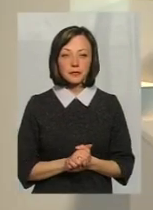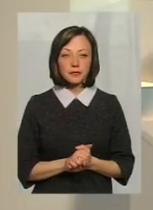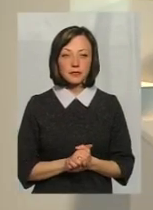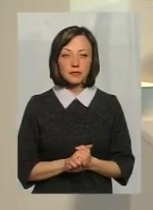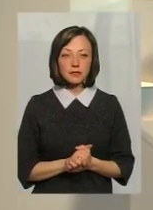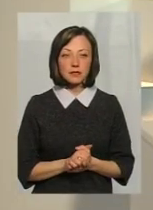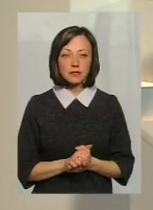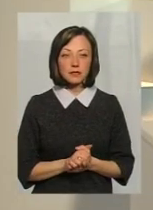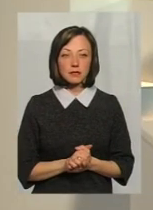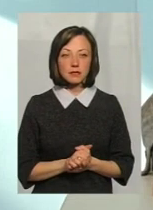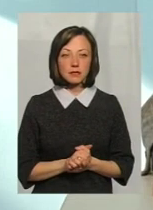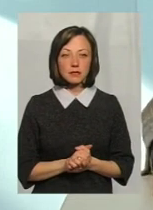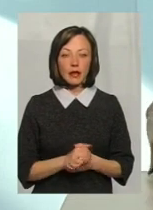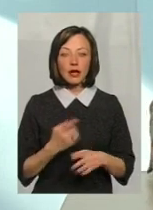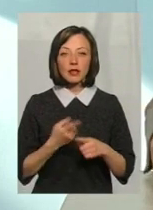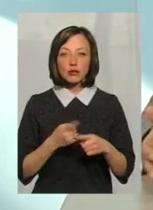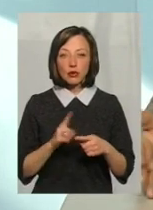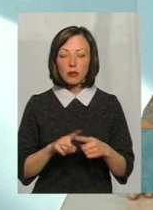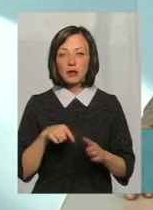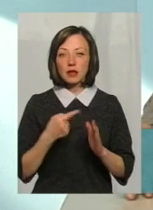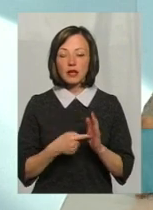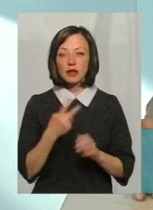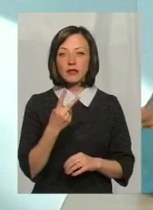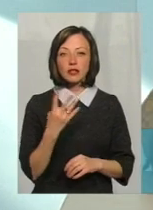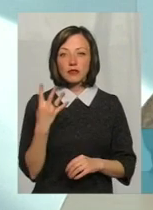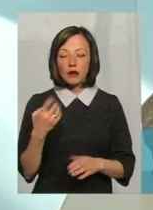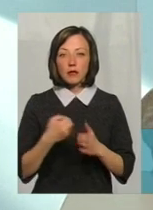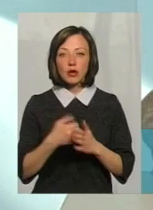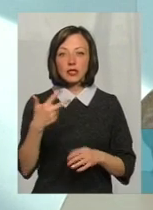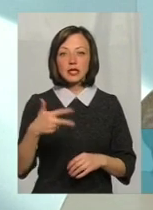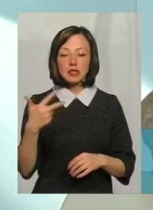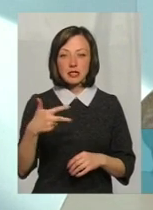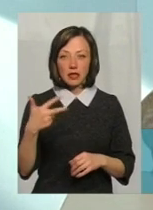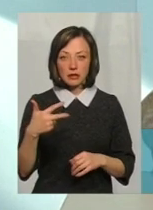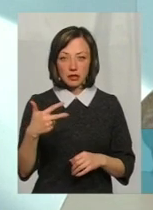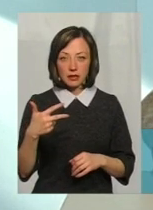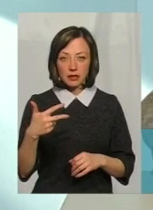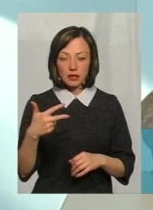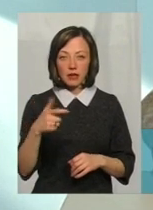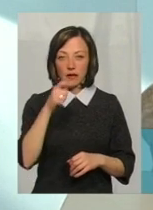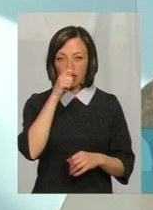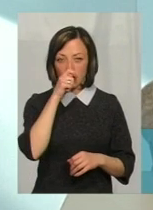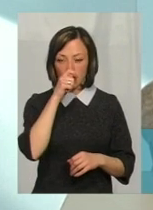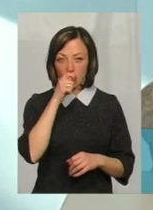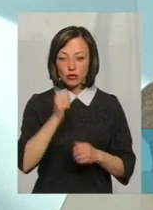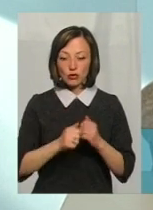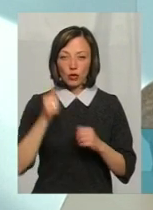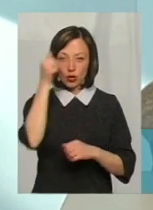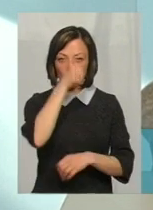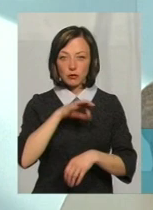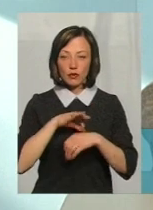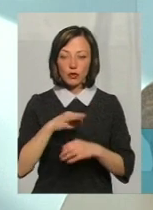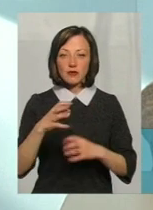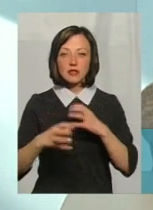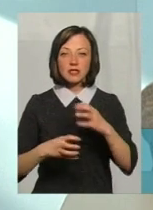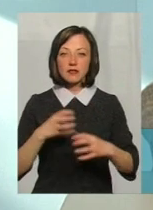телеглядачів цього приводу, що з 24 по 30 квітня щорічно проводяться всі